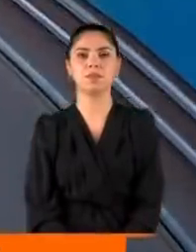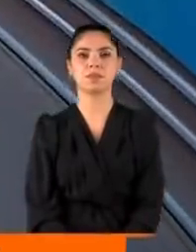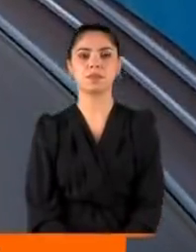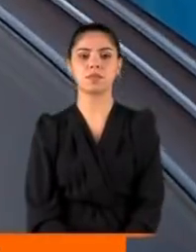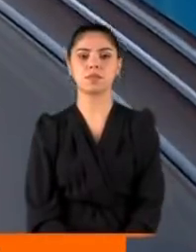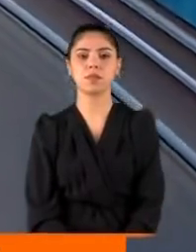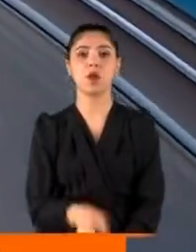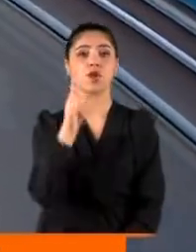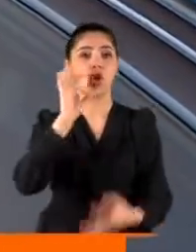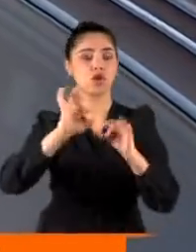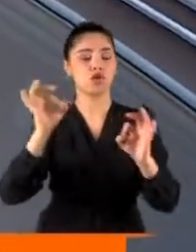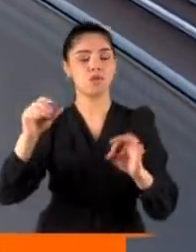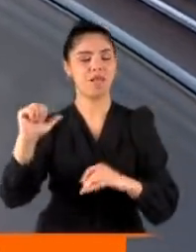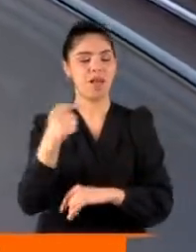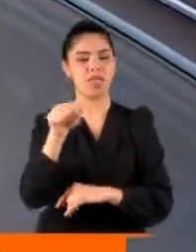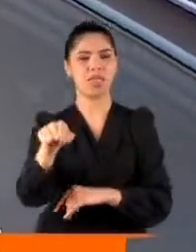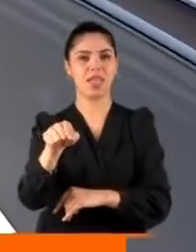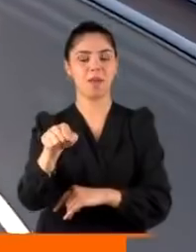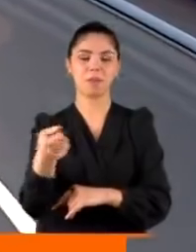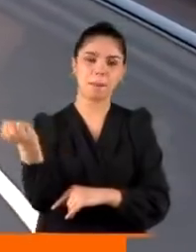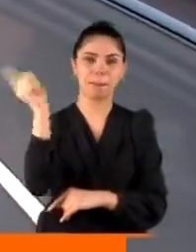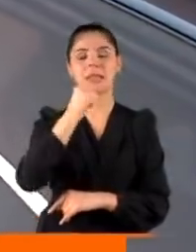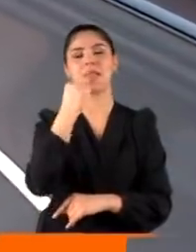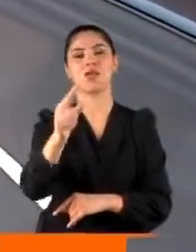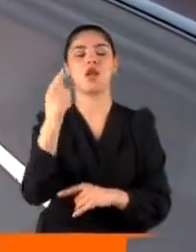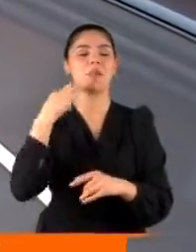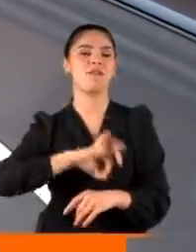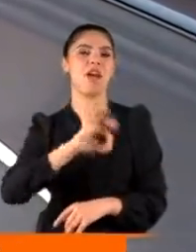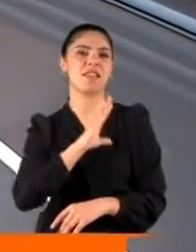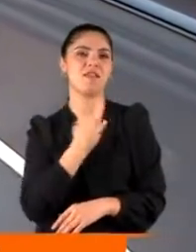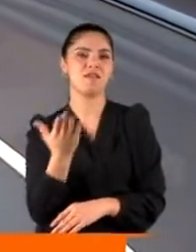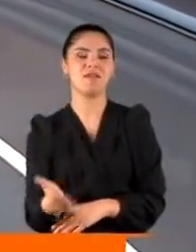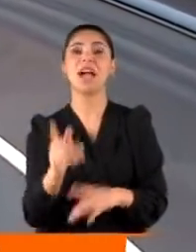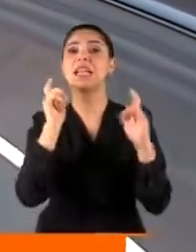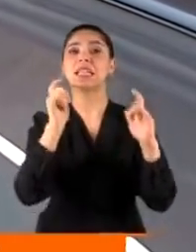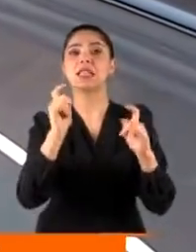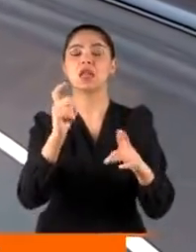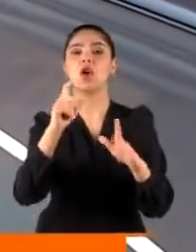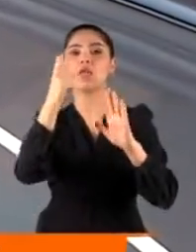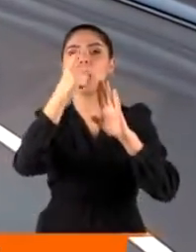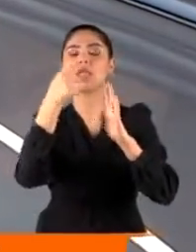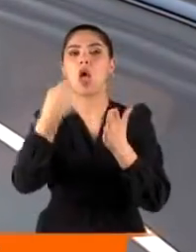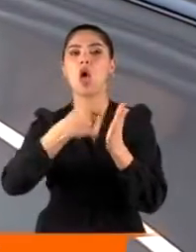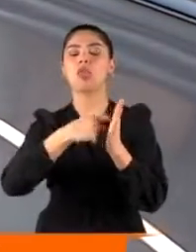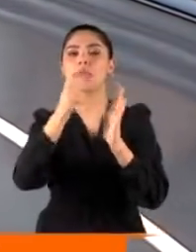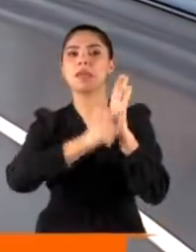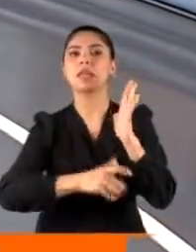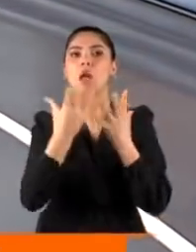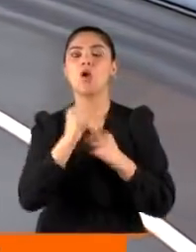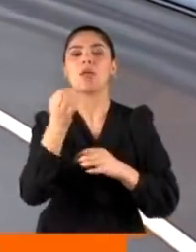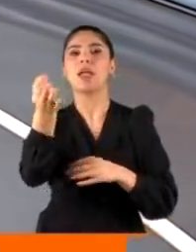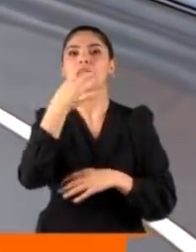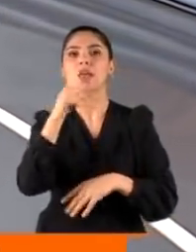Bu son cümleler gerçekten önemliydi. Bir kez daha altın çizmekte fayda var. SGK'nın ödeme listesinde olmayan ilaçlar arasında